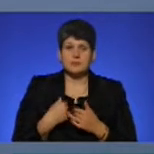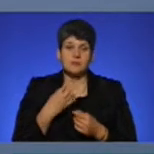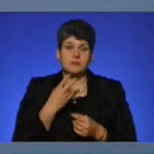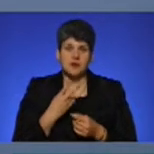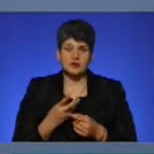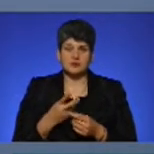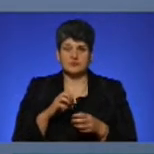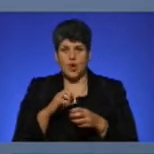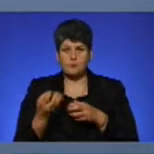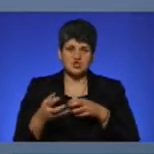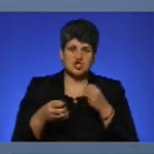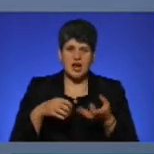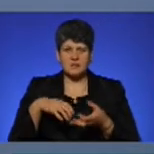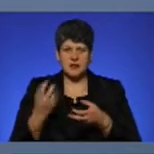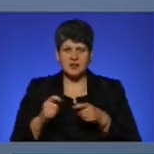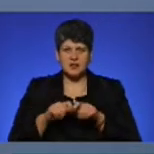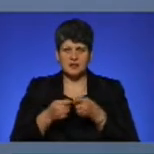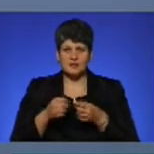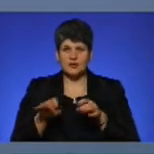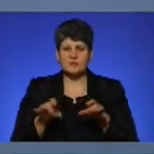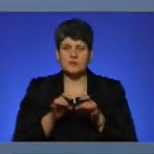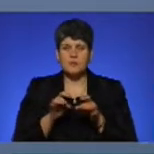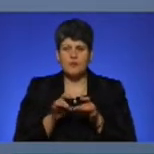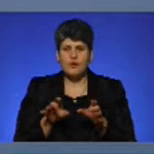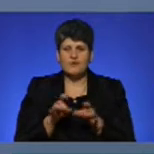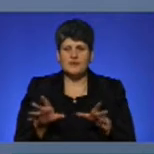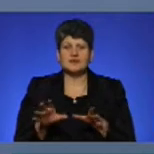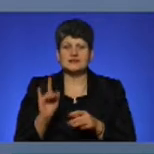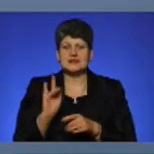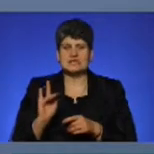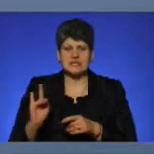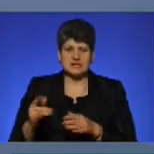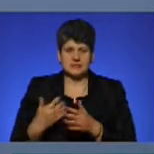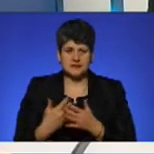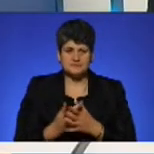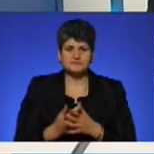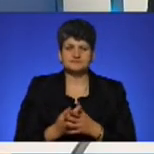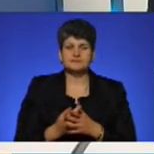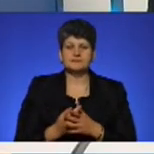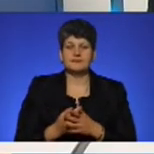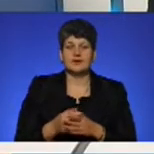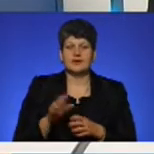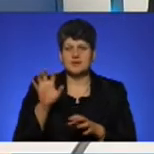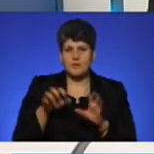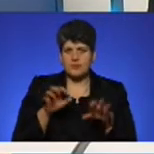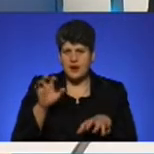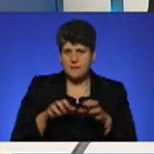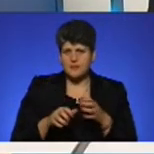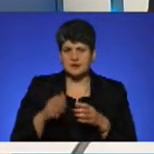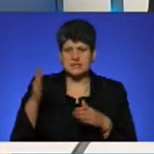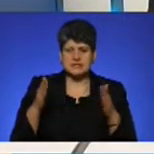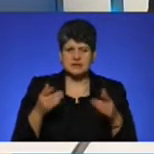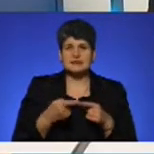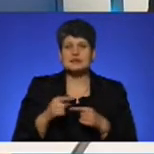десь обшарпані сидіння і там стінка вже така подряпана, це